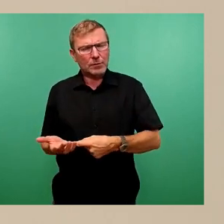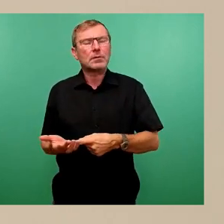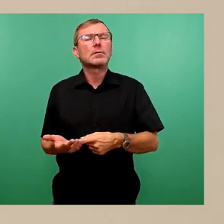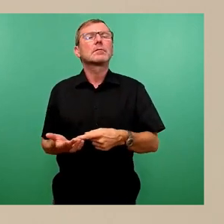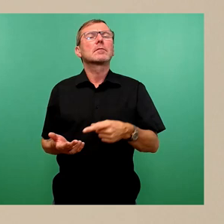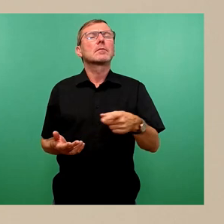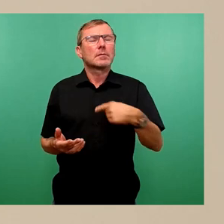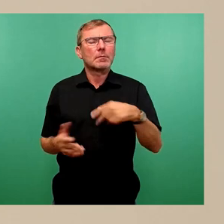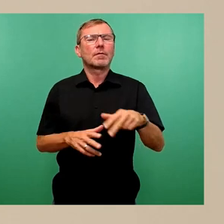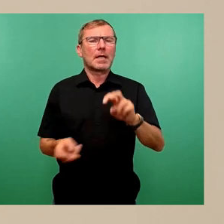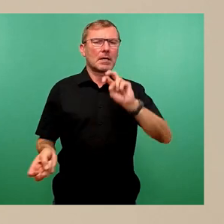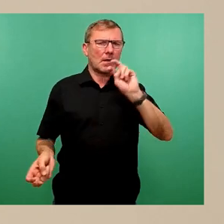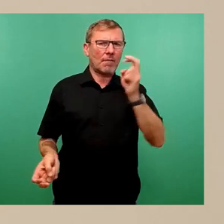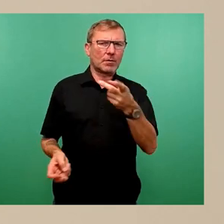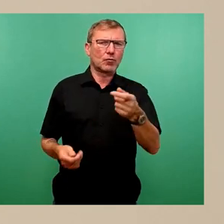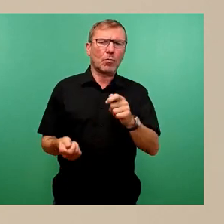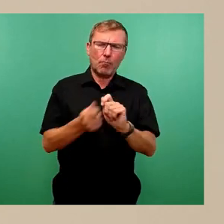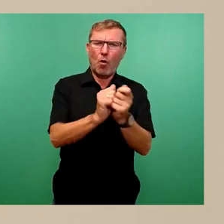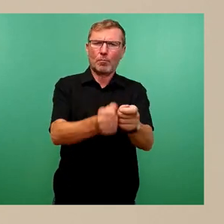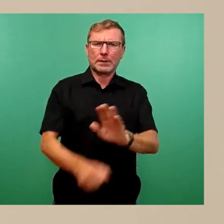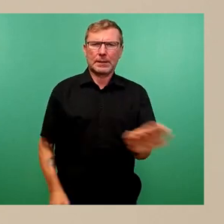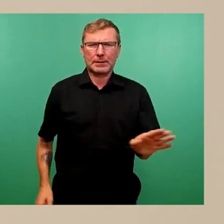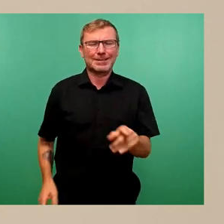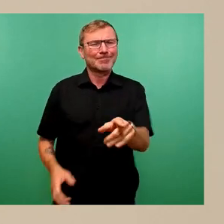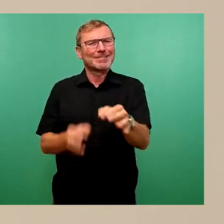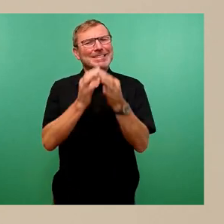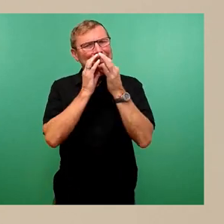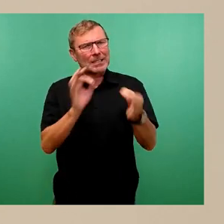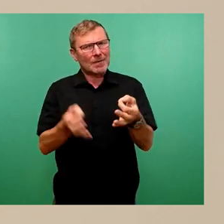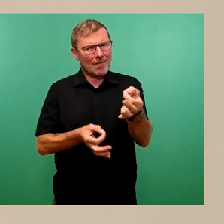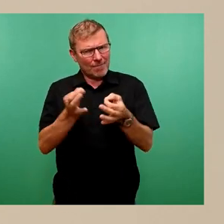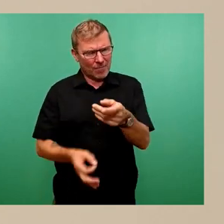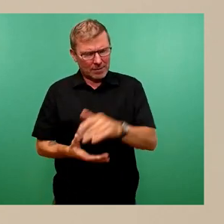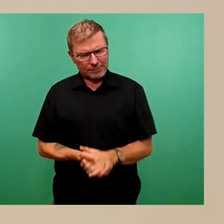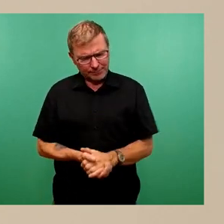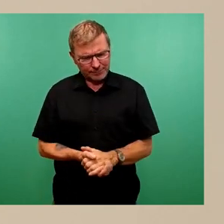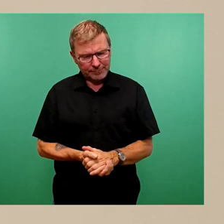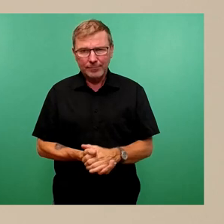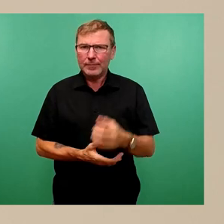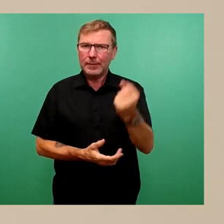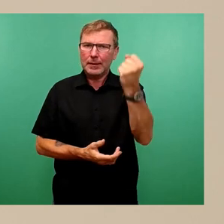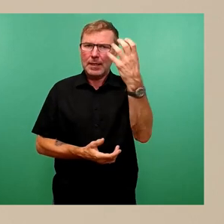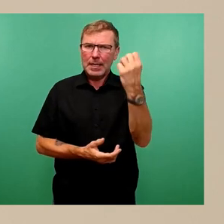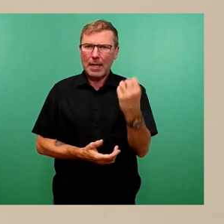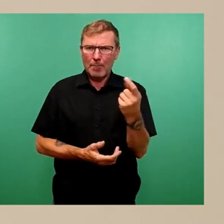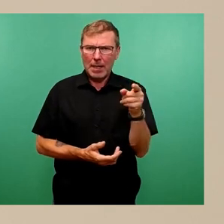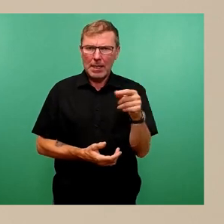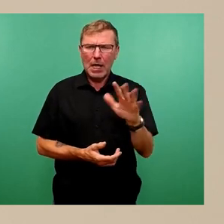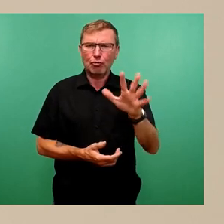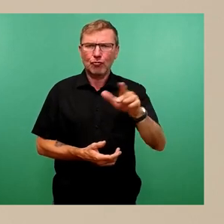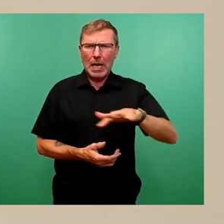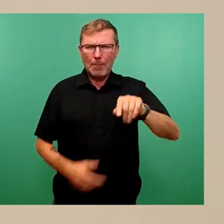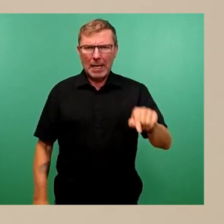umgesetzt. Zu Ihren konkreten Fragen. An der Lichtsanalanlage Schillerplatz wird die